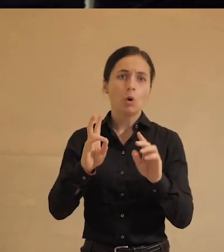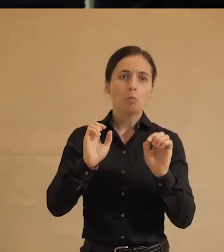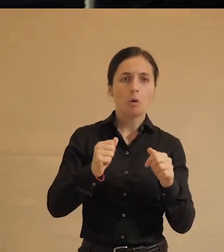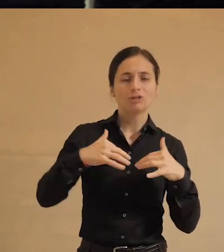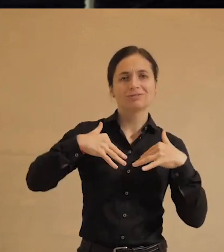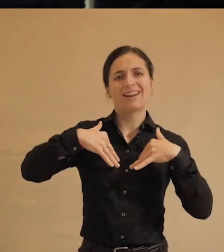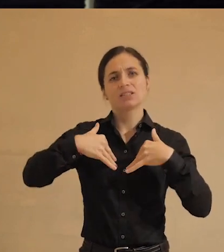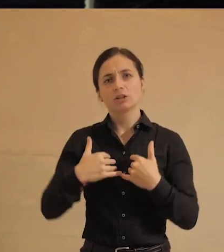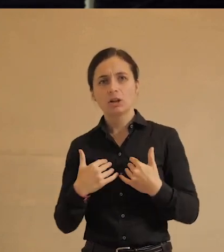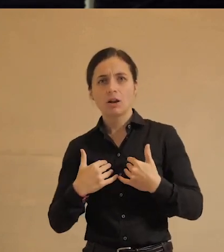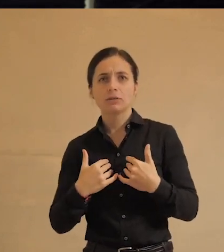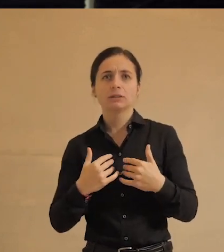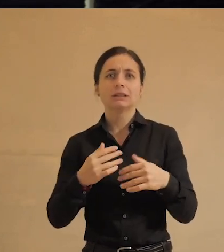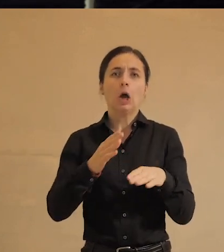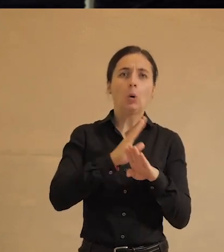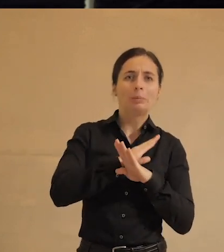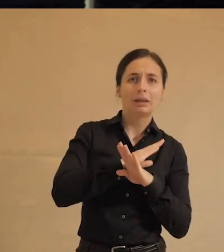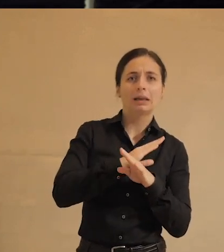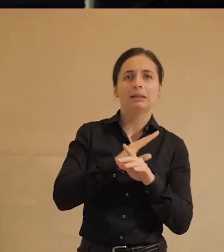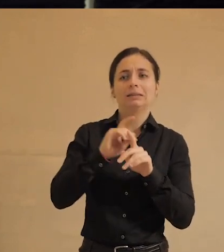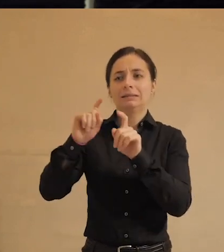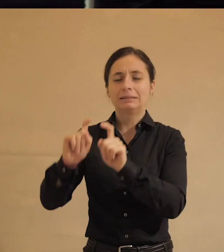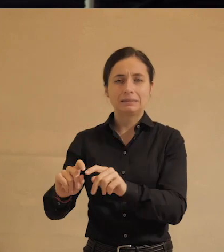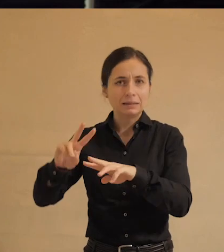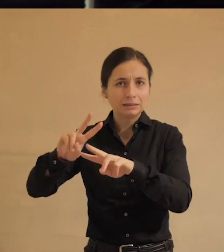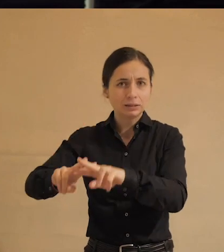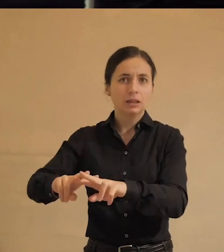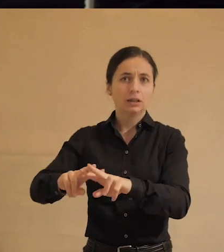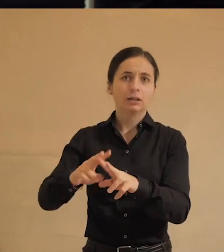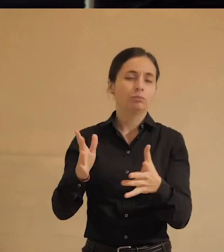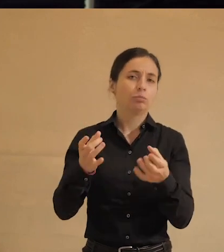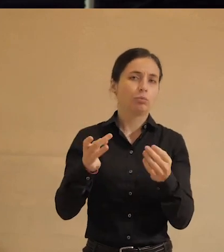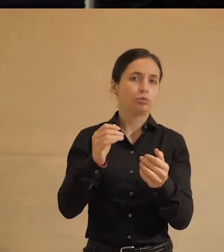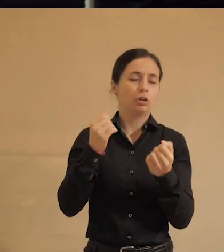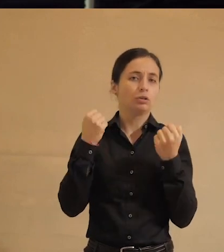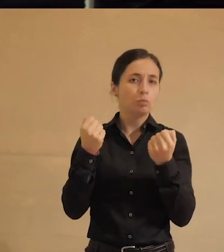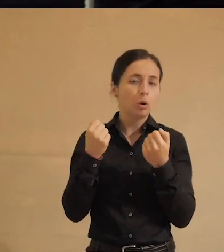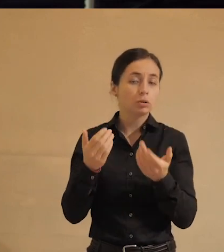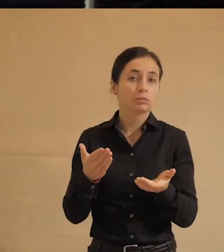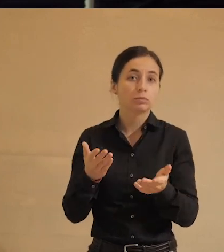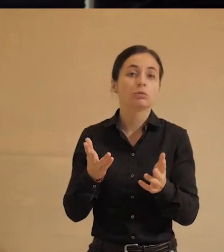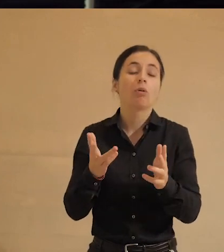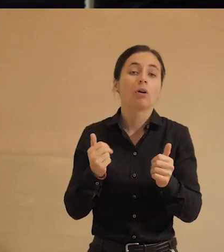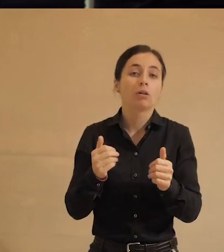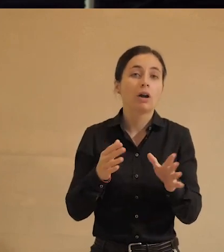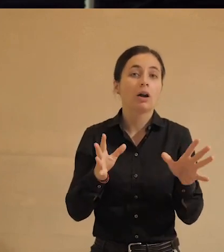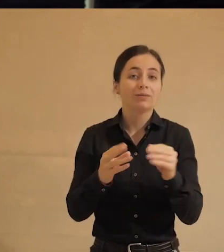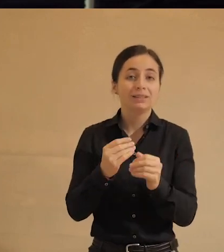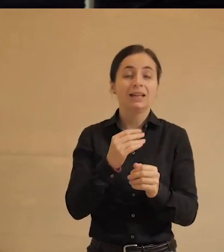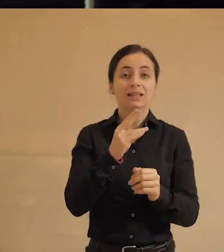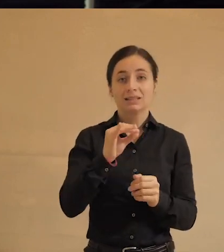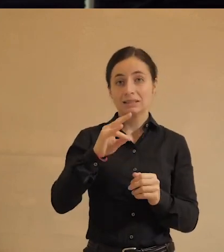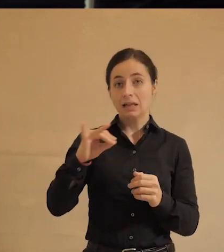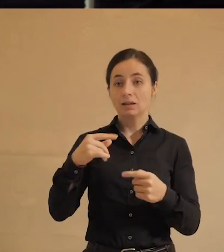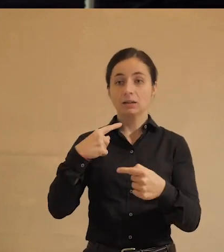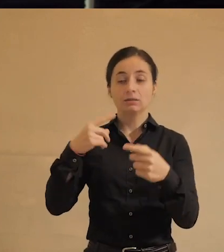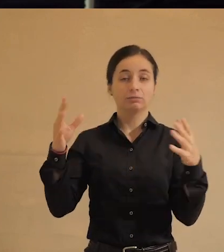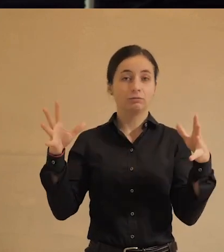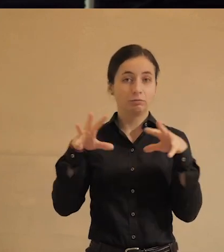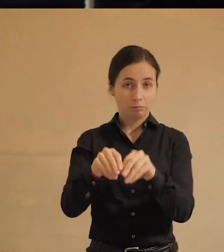разочароваться, разориться, умереть, сесть и заняться детско-юношеским спортом. Или все это одновременно. Как мы сказали, все сценарии сбываются разом.